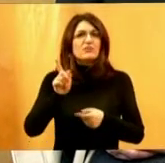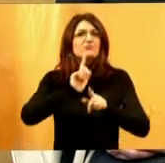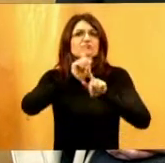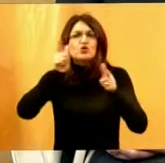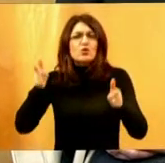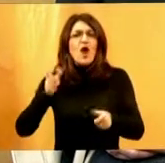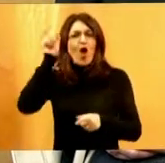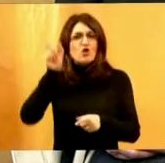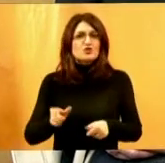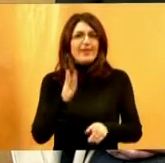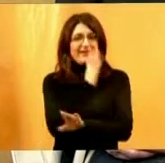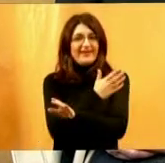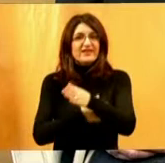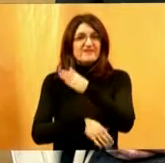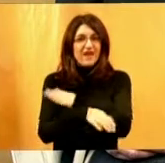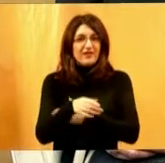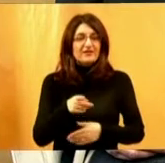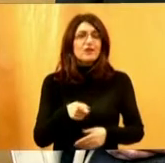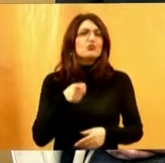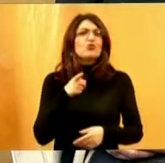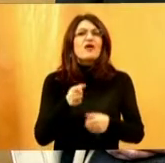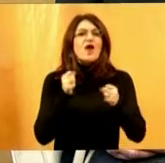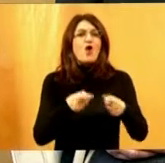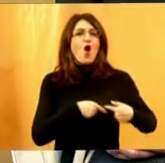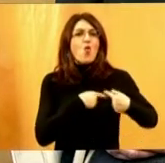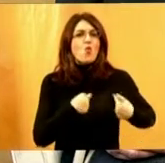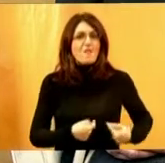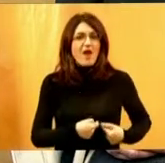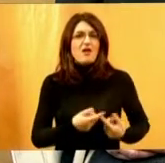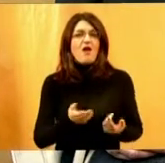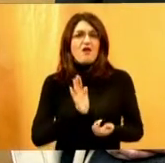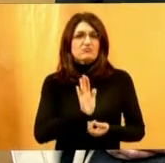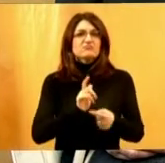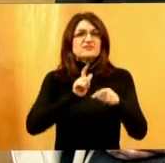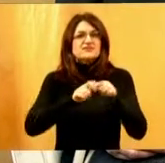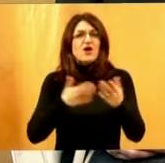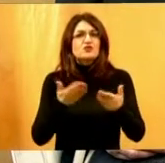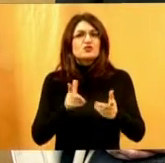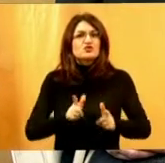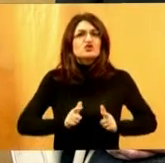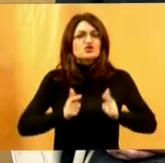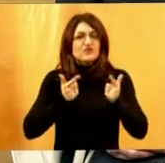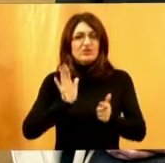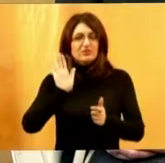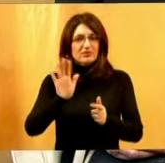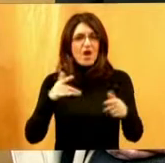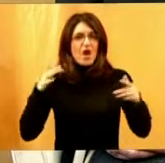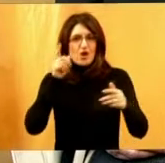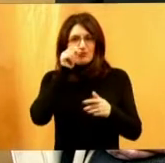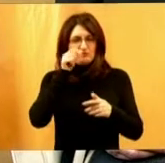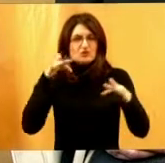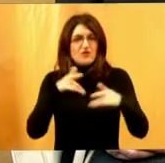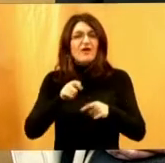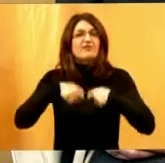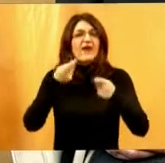invaliditetom iznimno humena uloga koja život tih ljudi čini